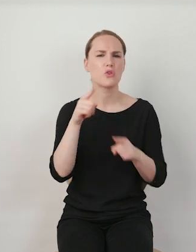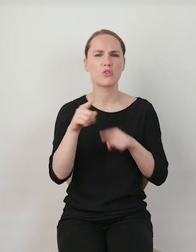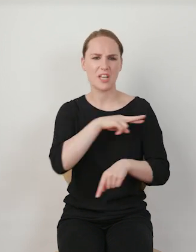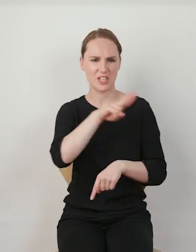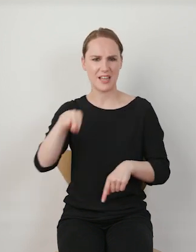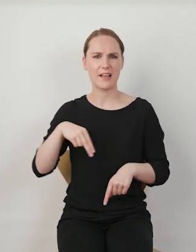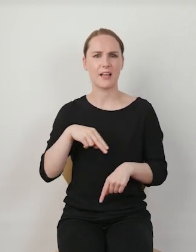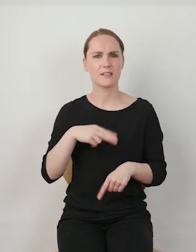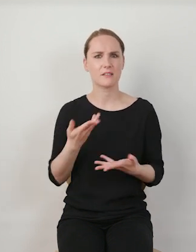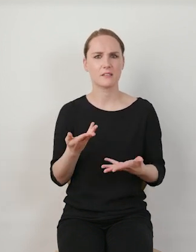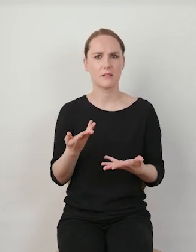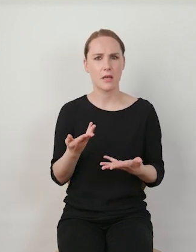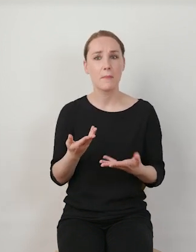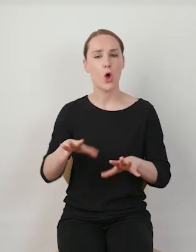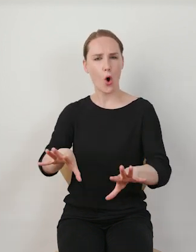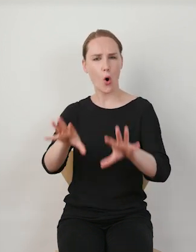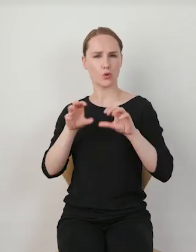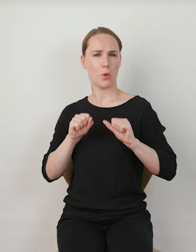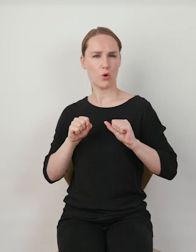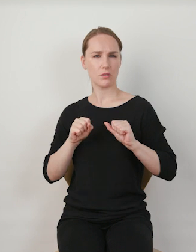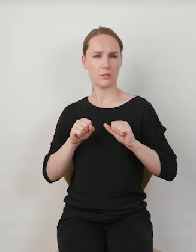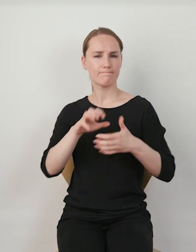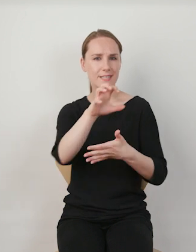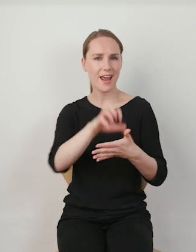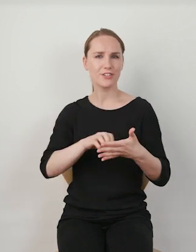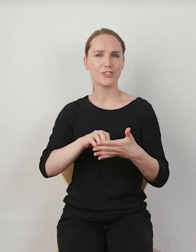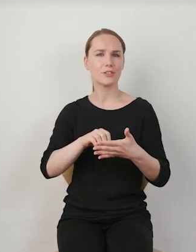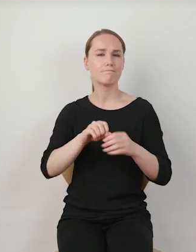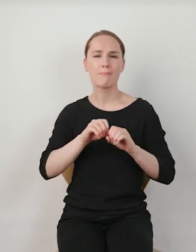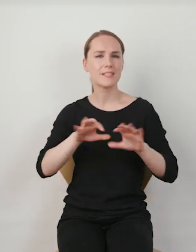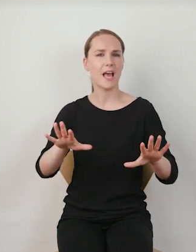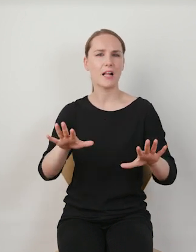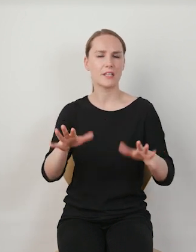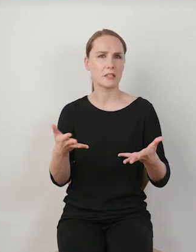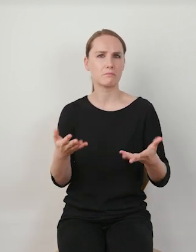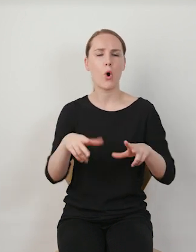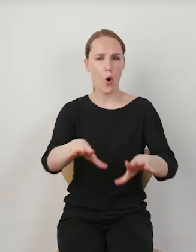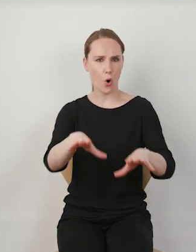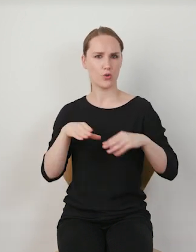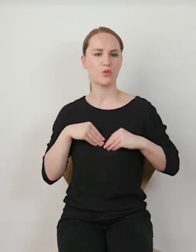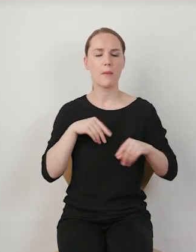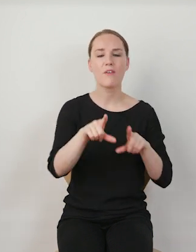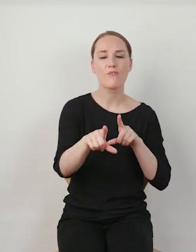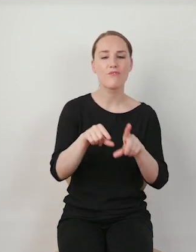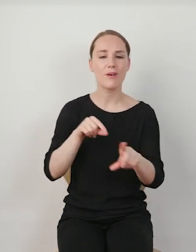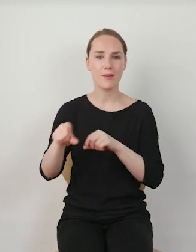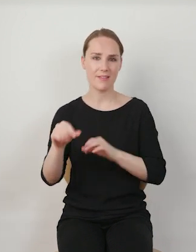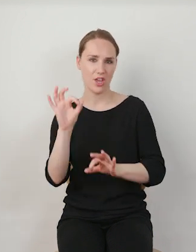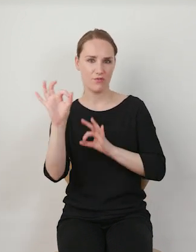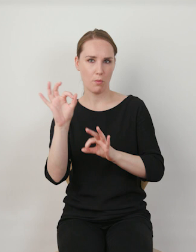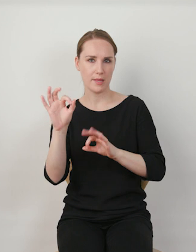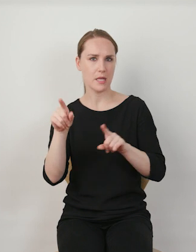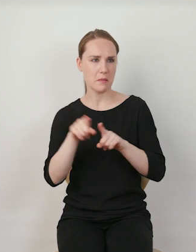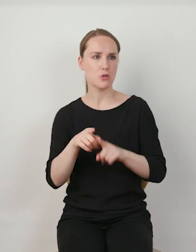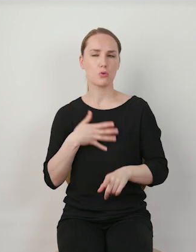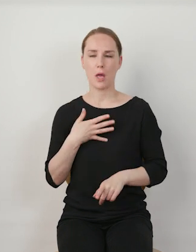odbiorców, jako świadomych konsumentów treści medialnych, skoro otrzymujemy wyselekcjonowane informacje, ale jednocześnie to